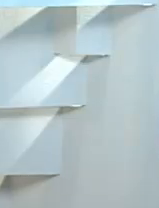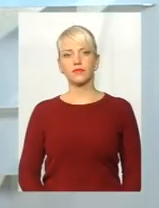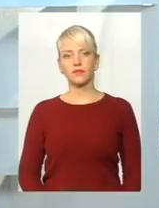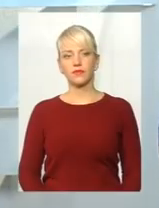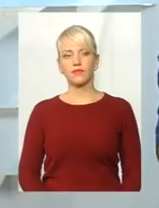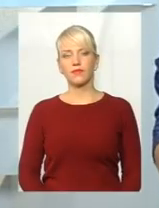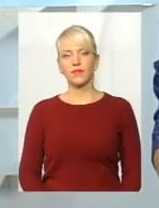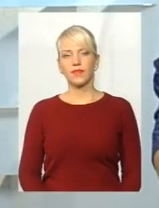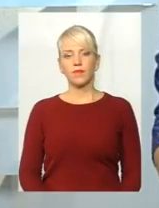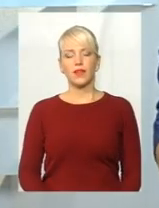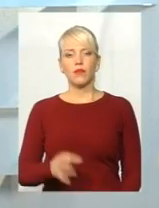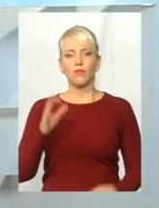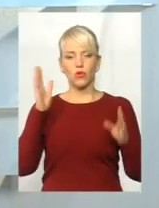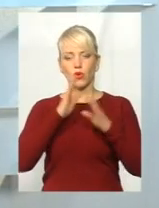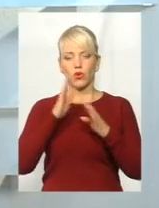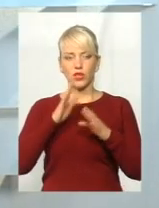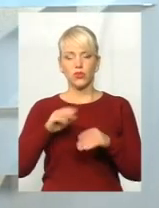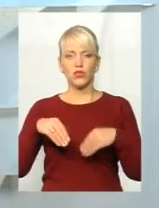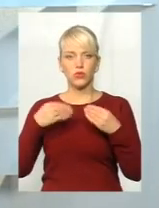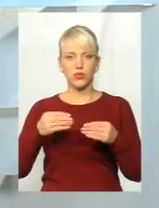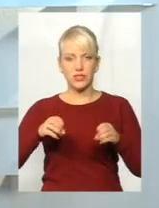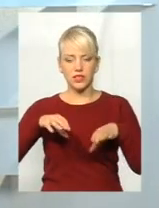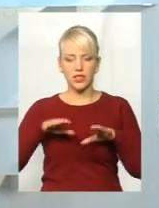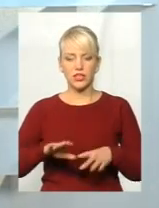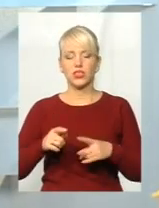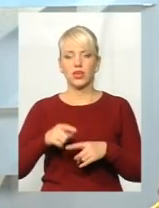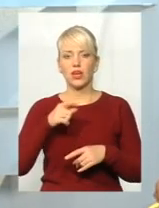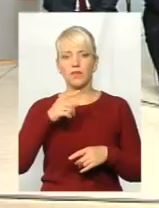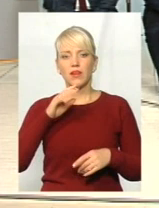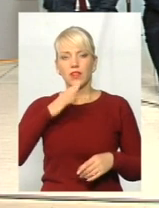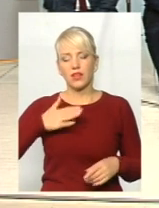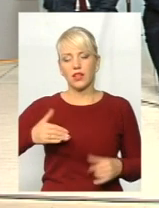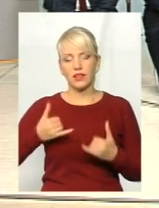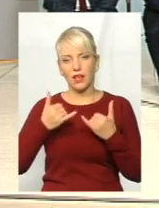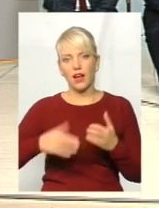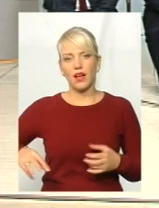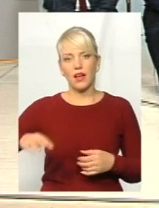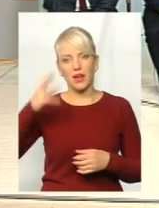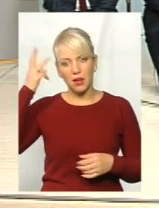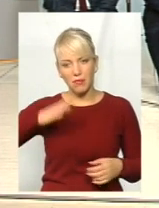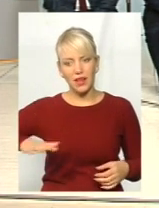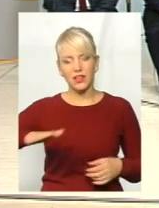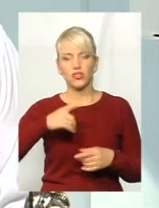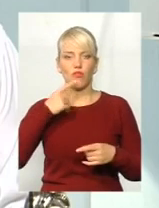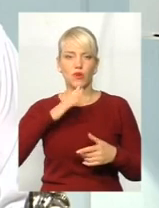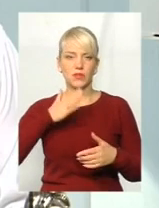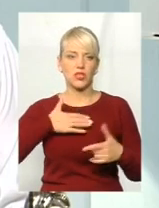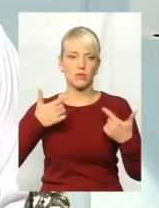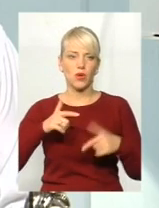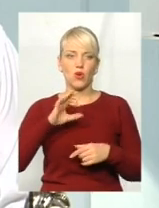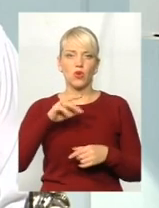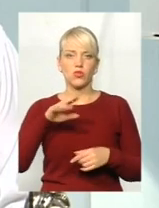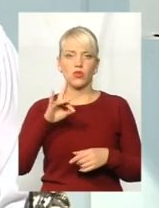Отже, про доленосні рішення для Хмельниччини говоримо з гостями студії. Знайомтеся, Ніла Васильовна Островська,